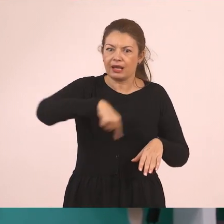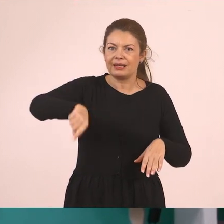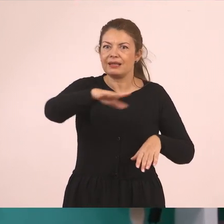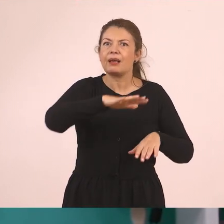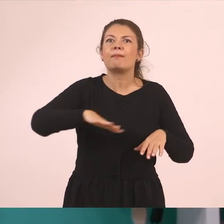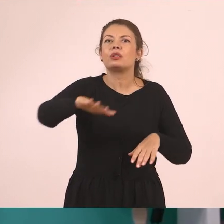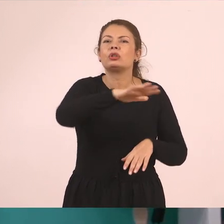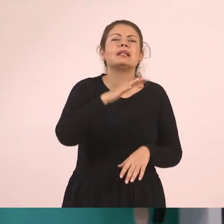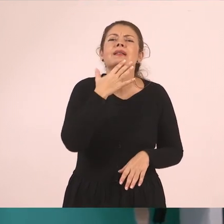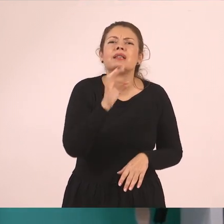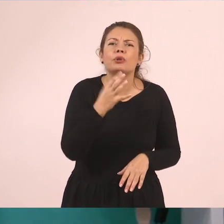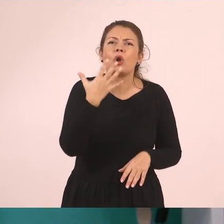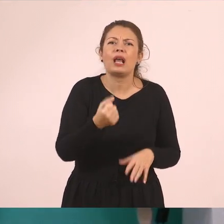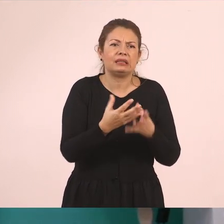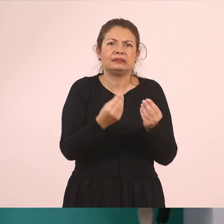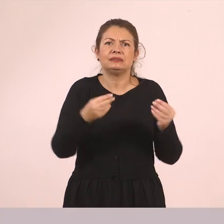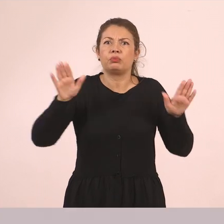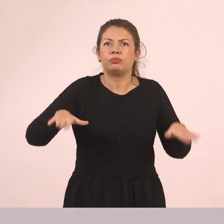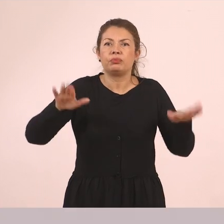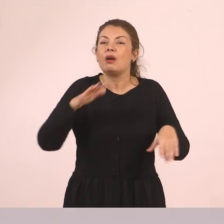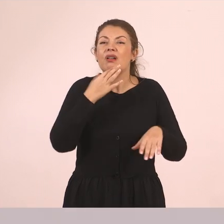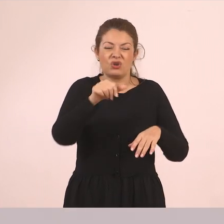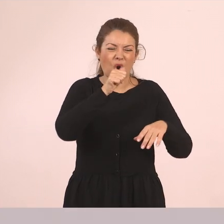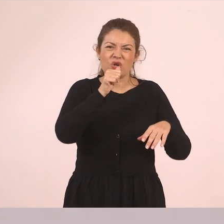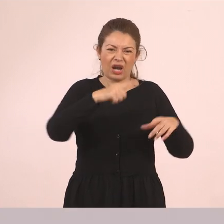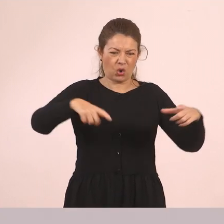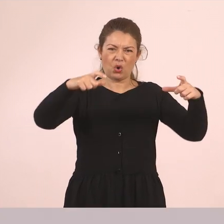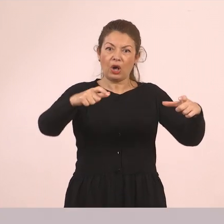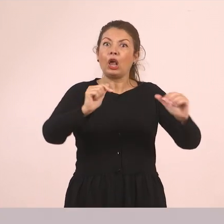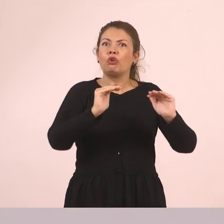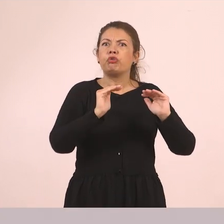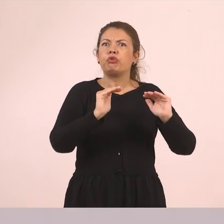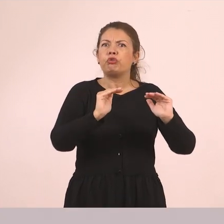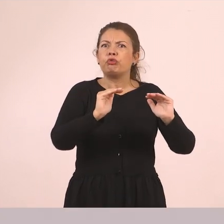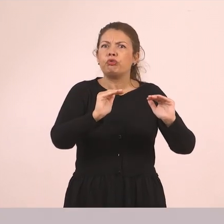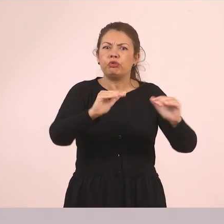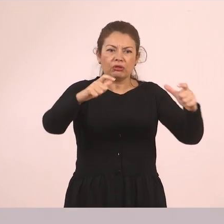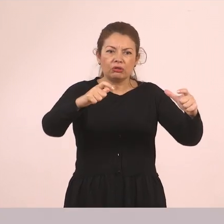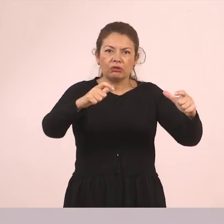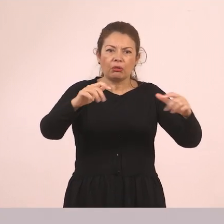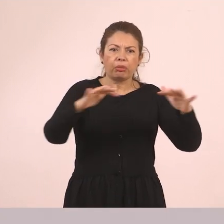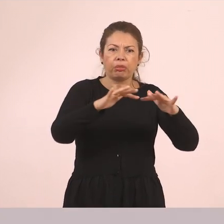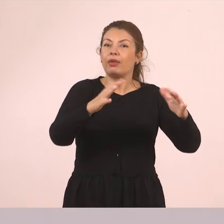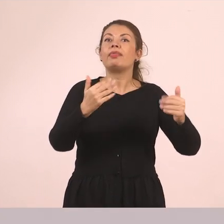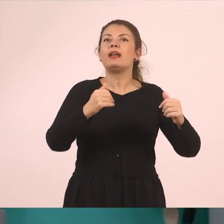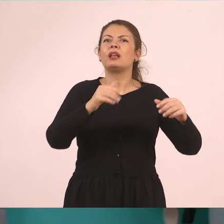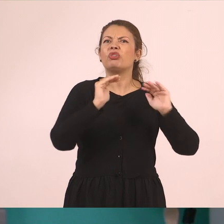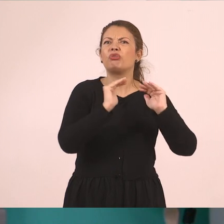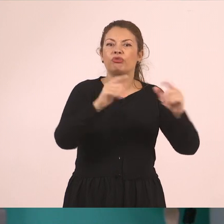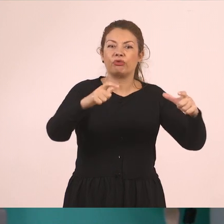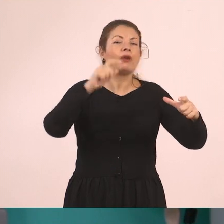λόγω των στάσιμων νερών. Τα στάσιμα νερά σε μία λίμνη τα ονομάζουμε και έλος.